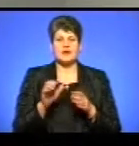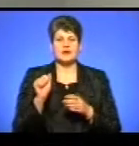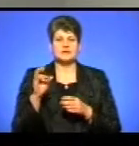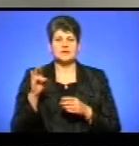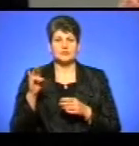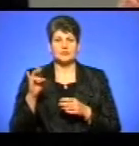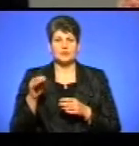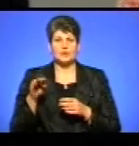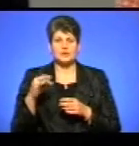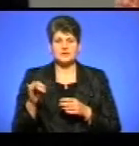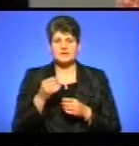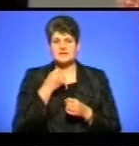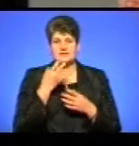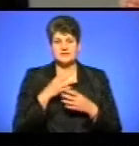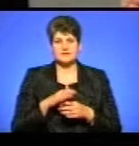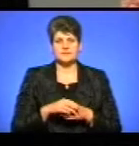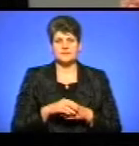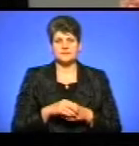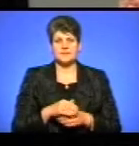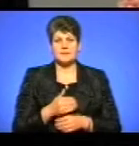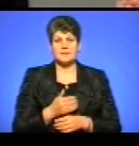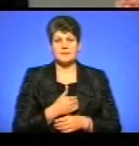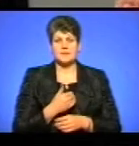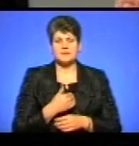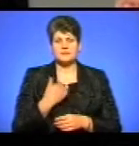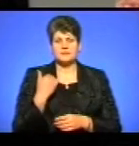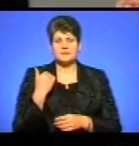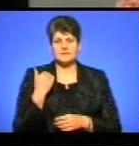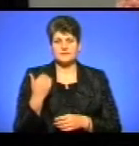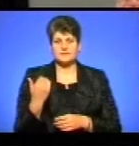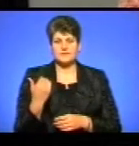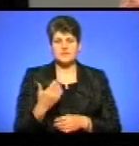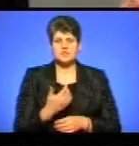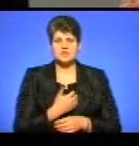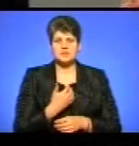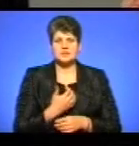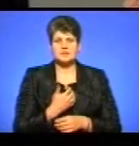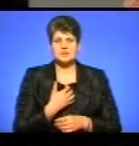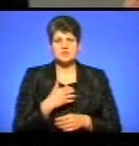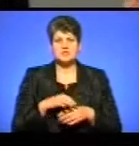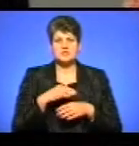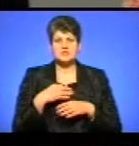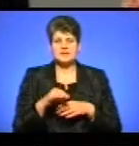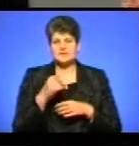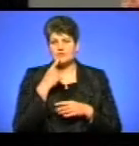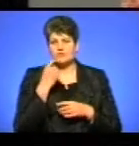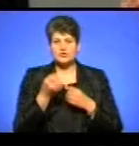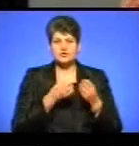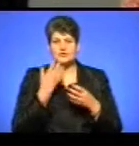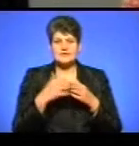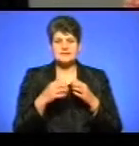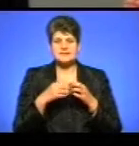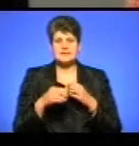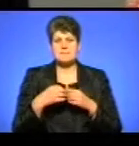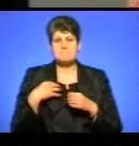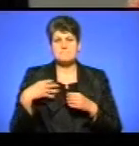чекаю від вас ні бажань, ані жертв. Бажаю від вас і жадання, і жертв, і червоних троян серед білих